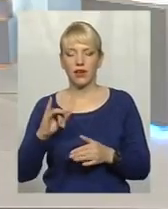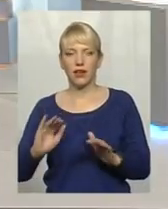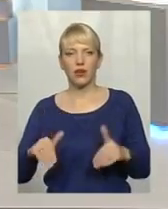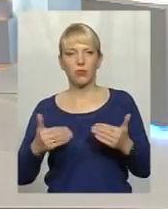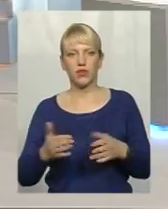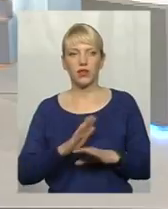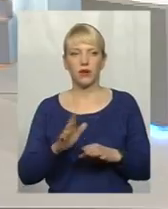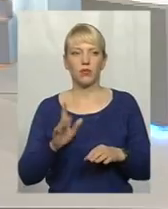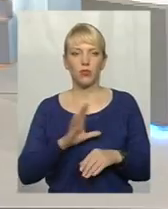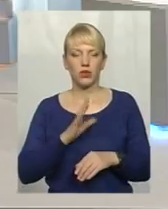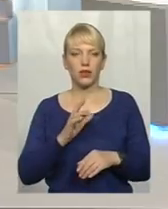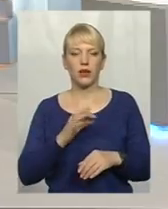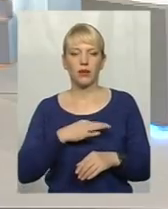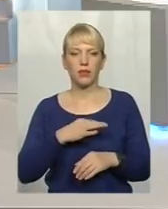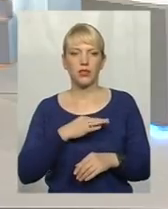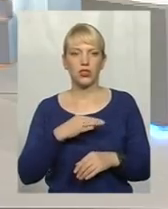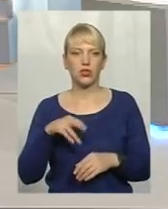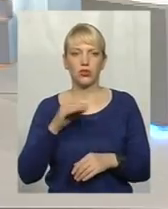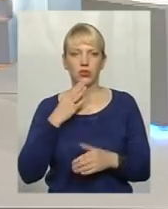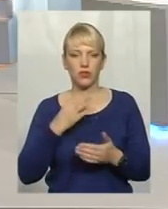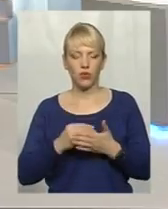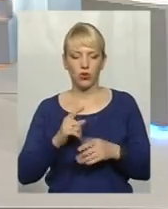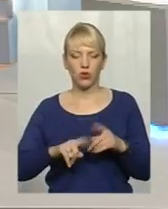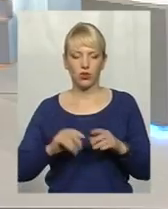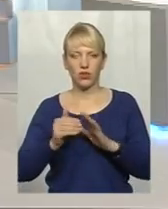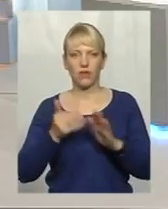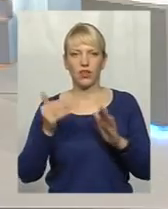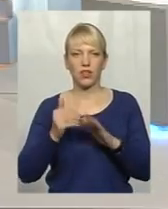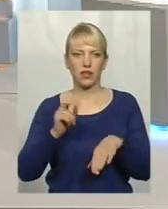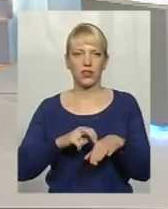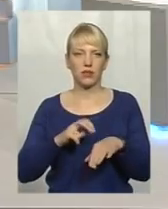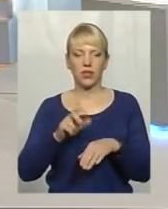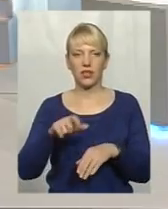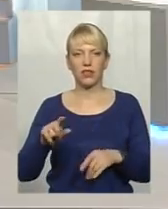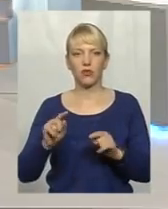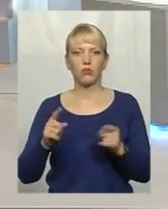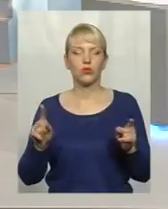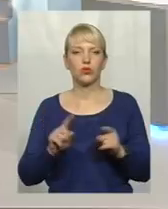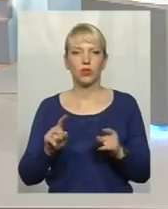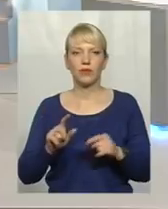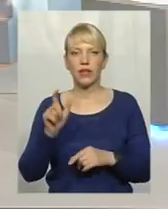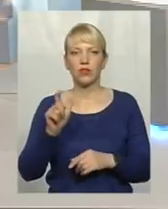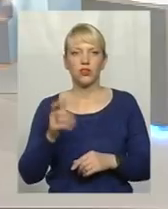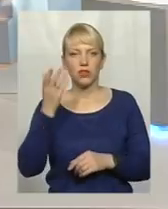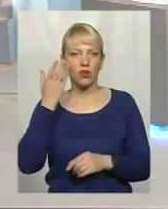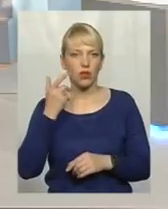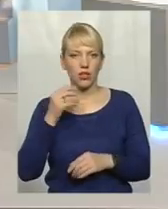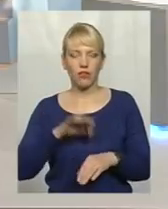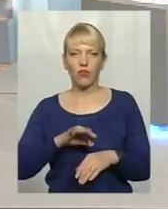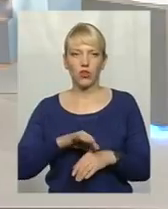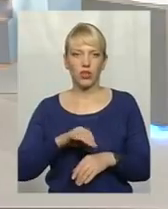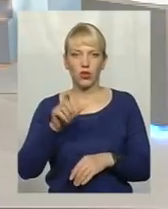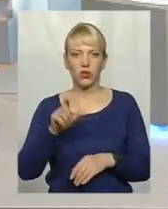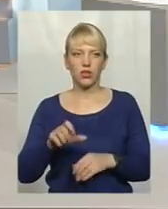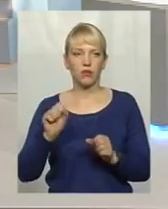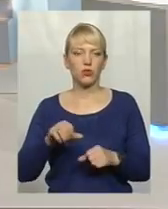не бути безучасним до своїх родичів, викликати медиків. Тому що людина, коли хворіє, вона